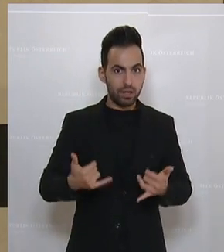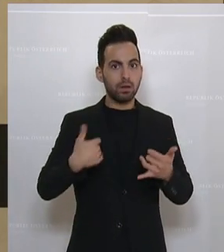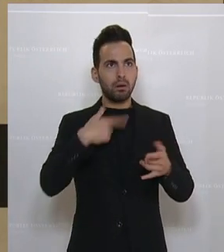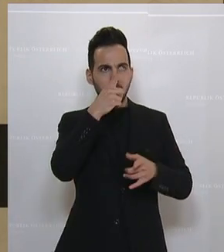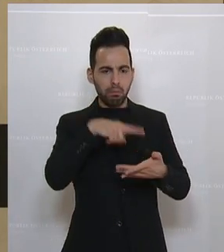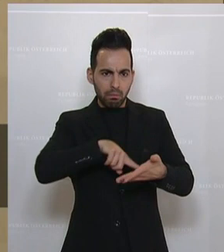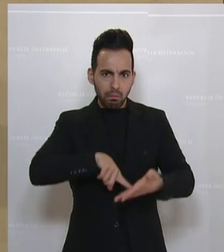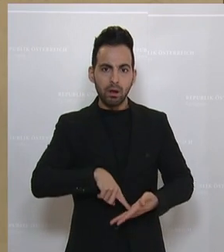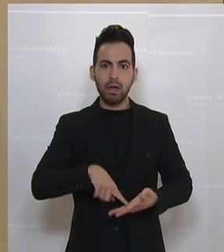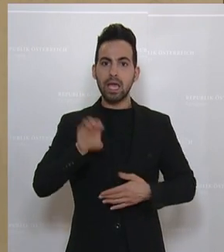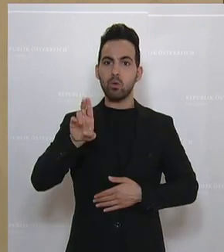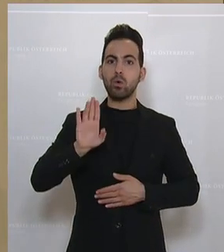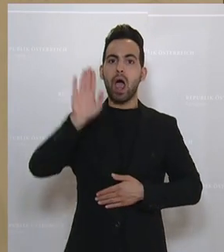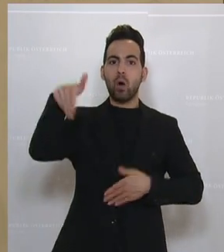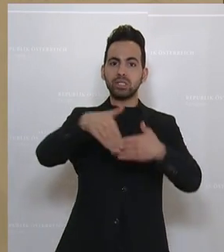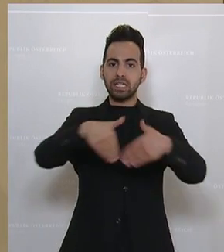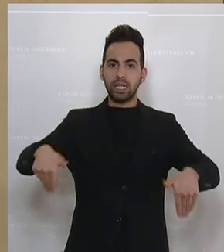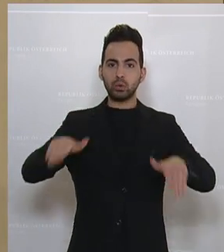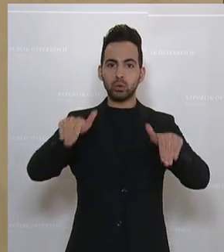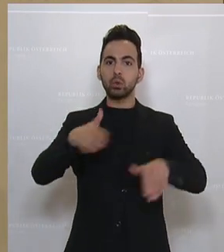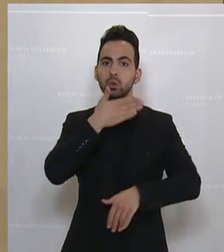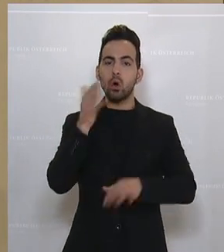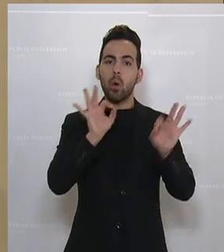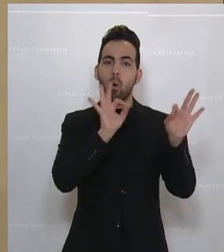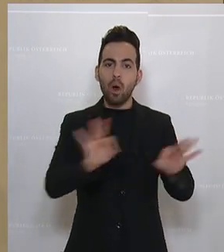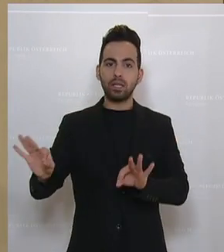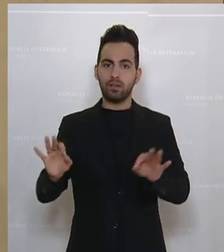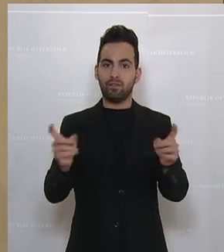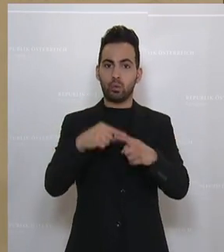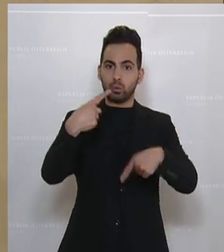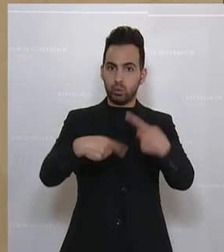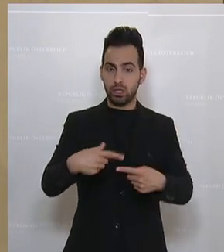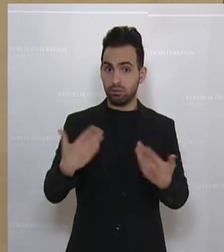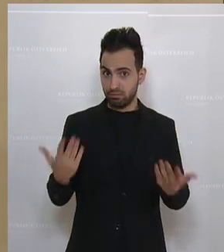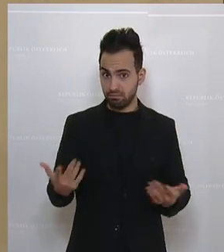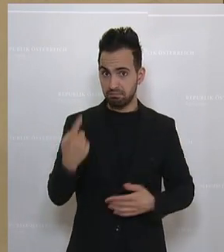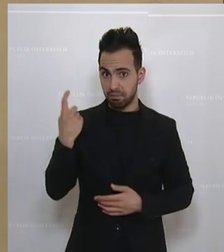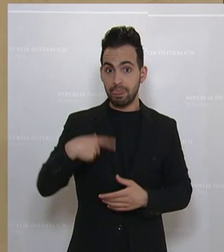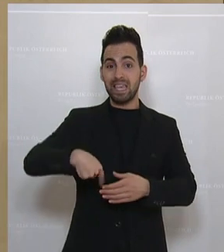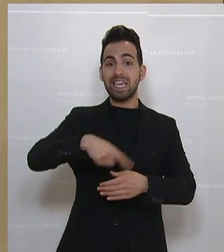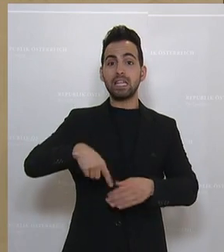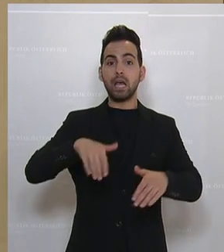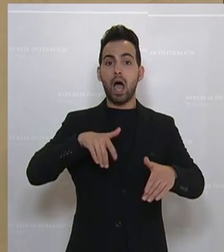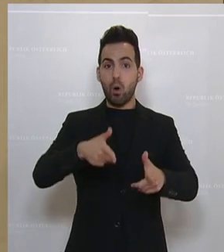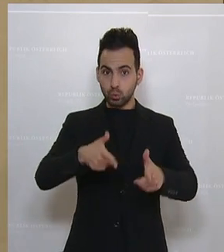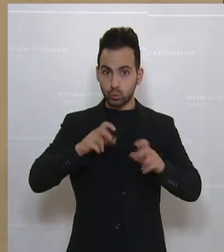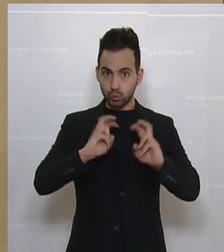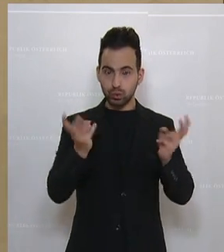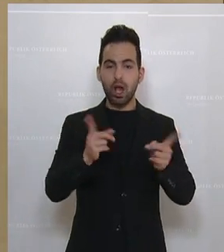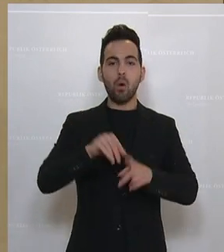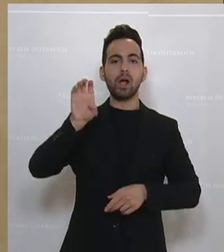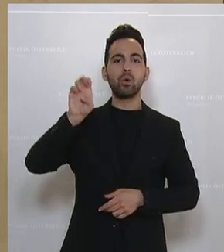im Hinblick, dass der EU-Außengrenzschutz ja noch immer nicht ordentlich funktioniert. Und es hat im Innenausschuss, aber auch im EU